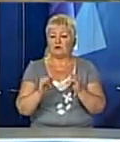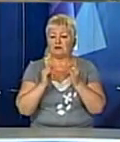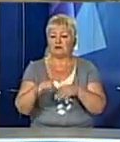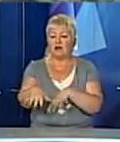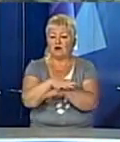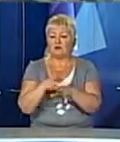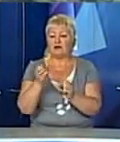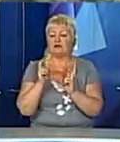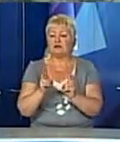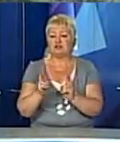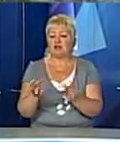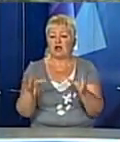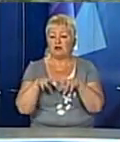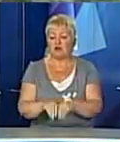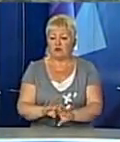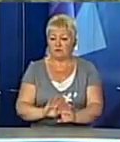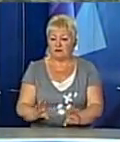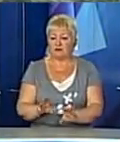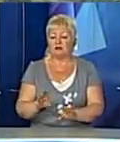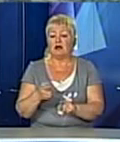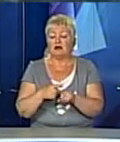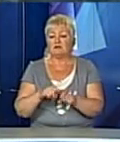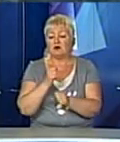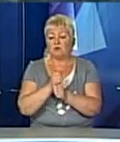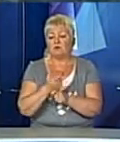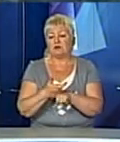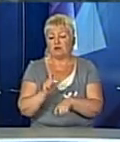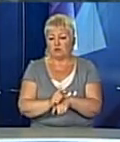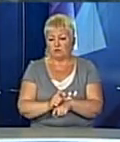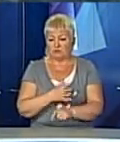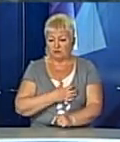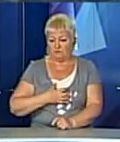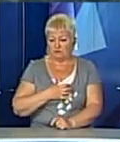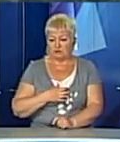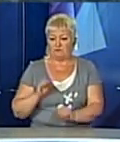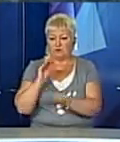які ще не об'єдналися. Просвітницька робота є вкрай важливою, додають чиновники.